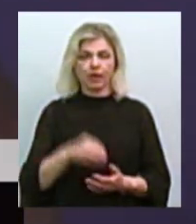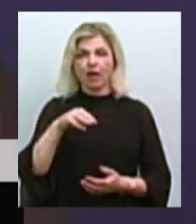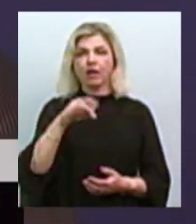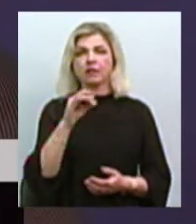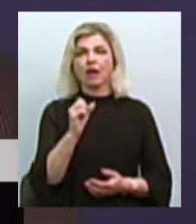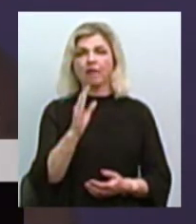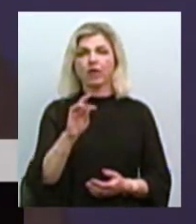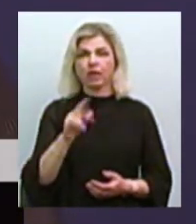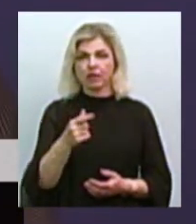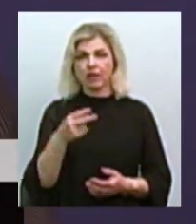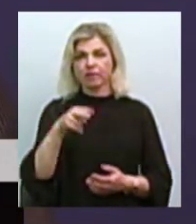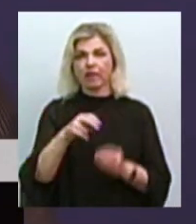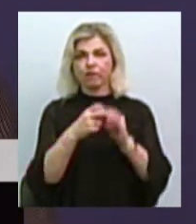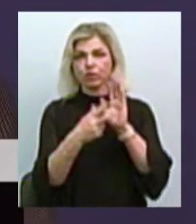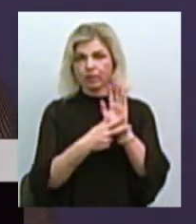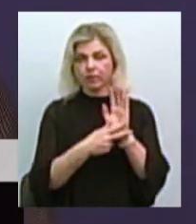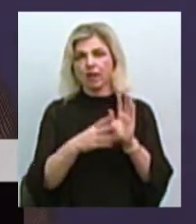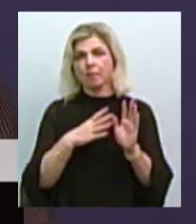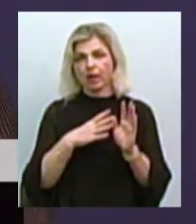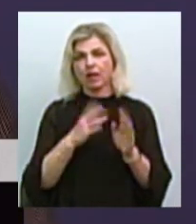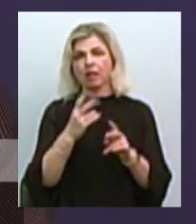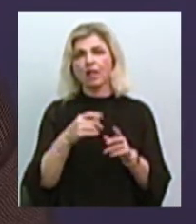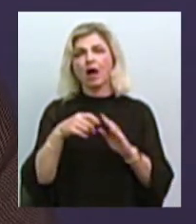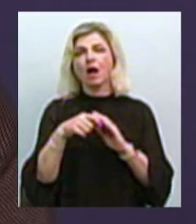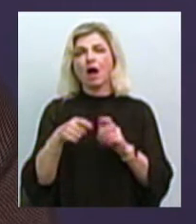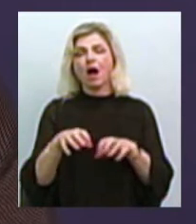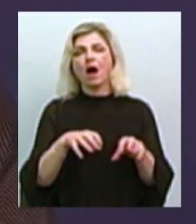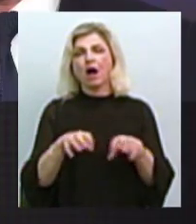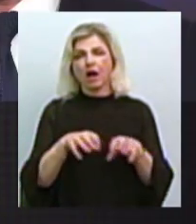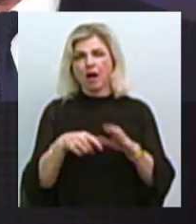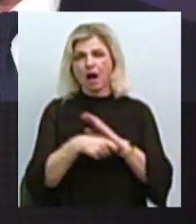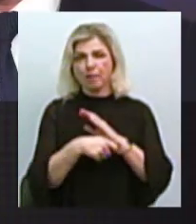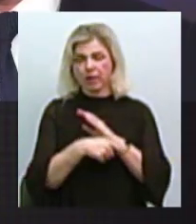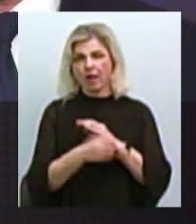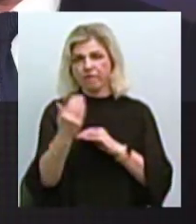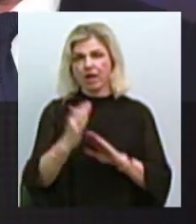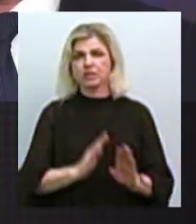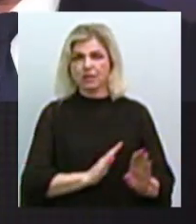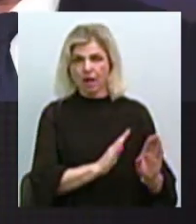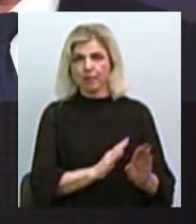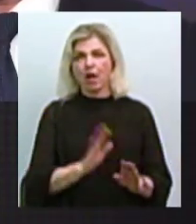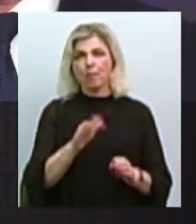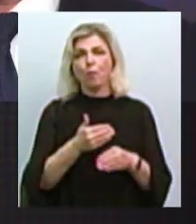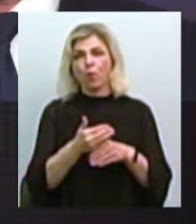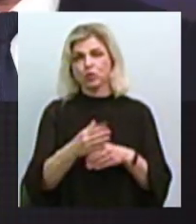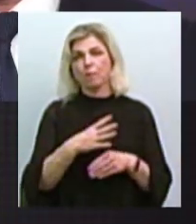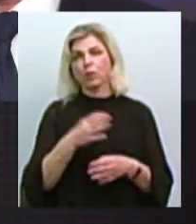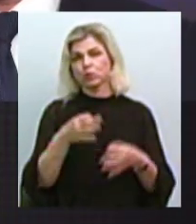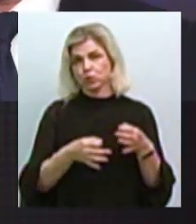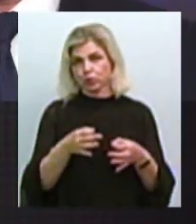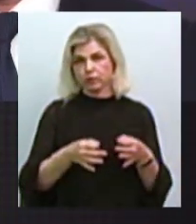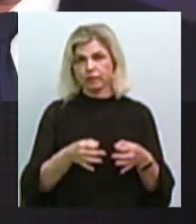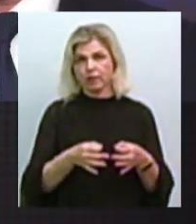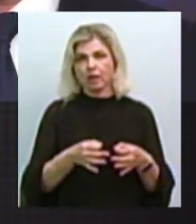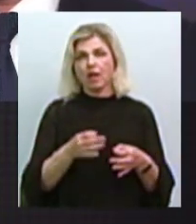2018 року було викрито на хабарі вашого заступника Володимира Картавцева. Згодом відбувся суд, який